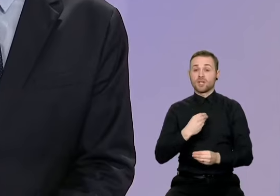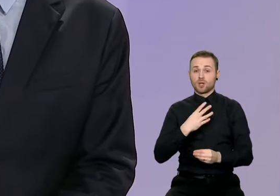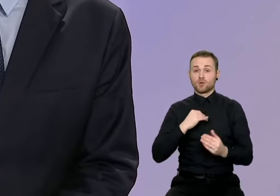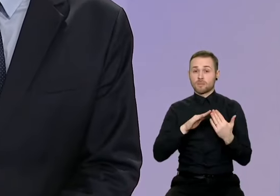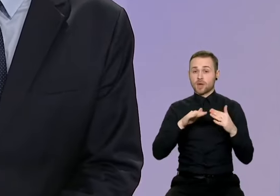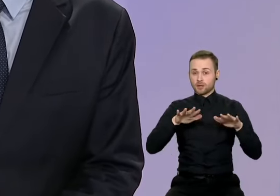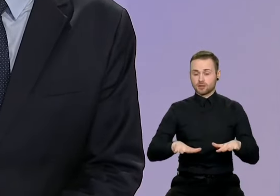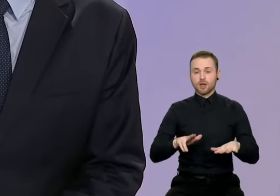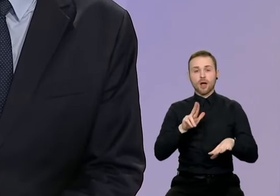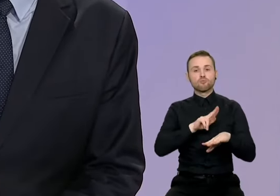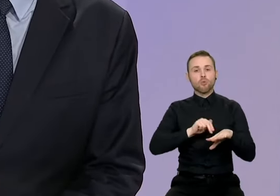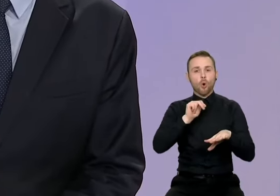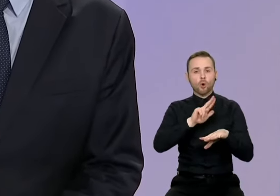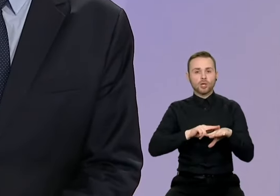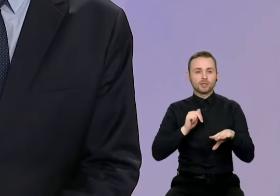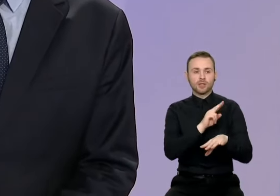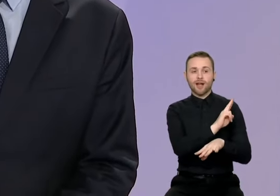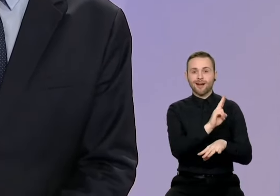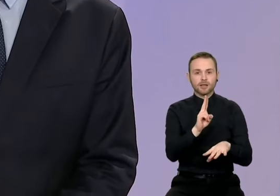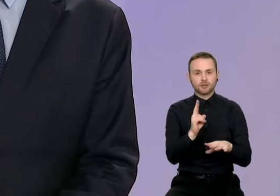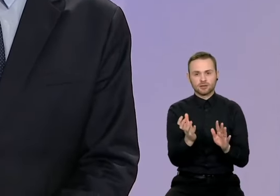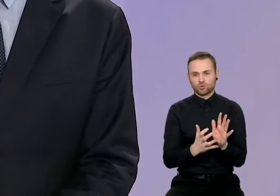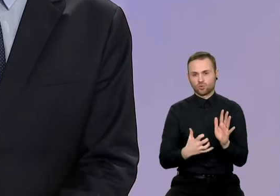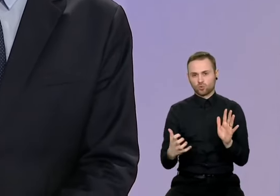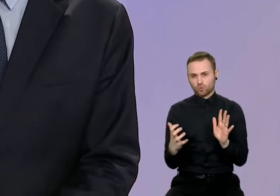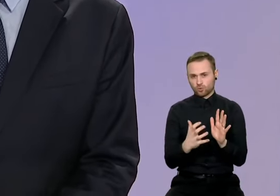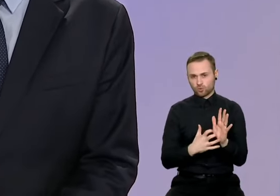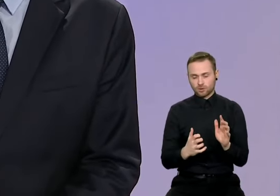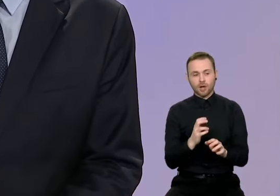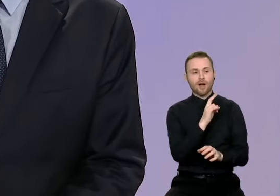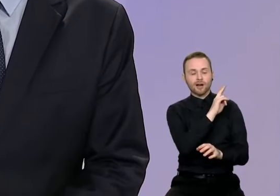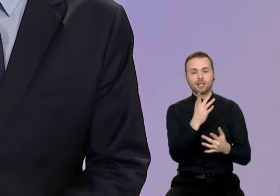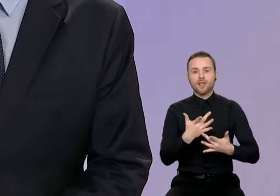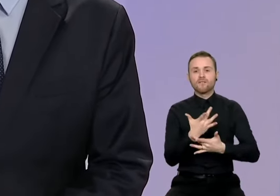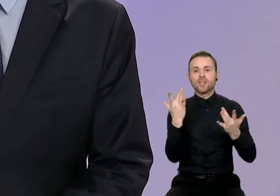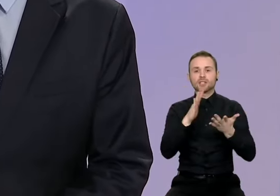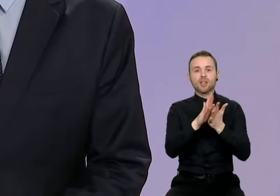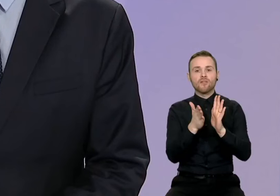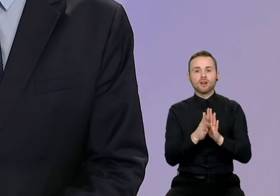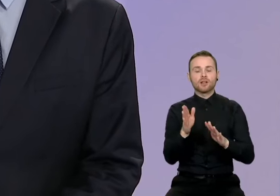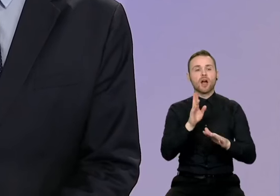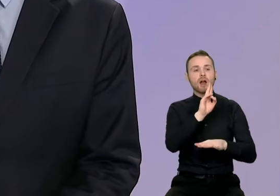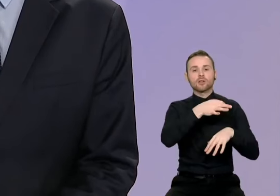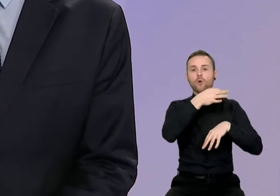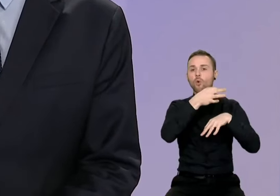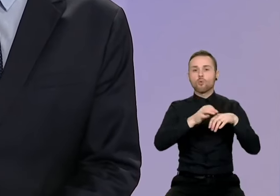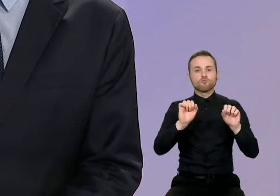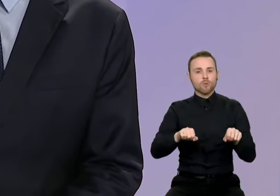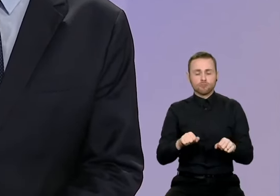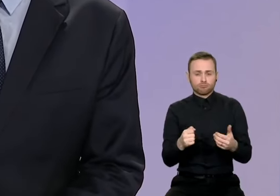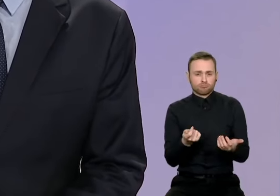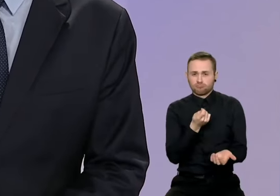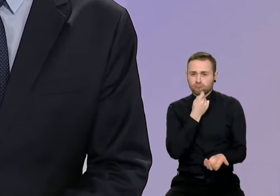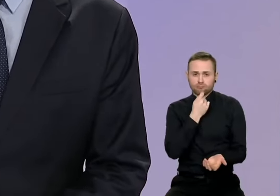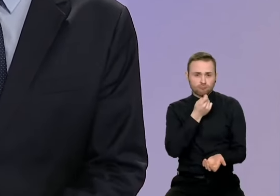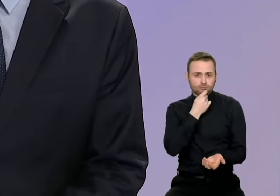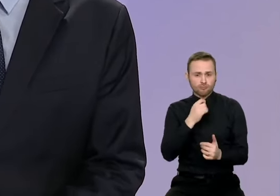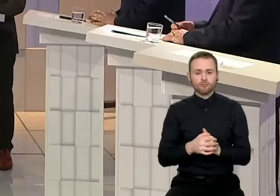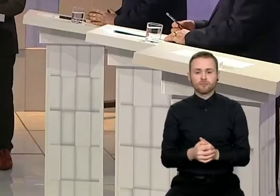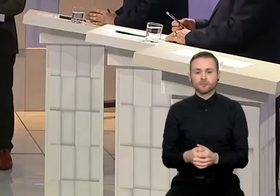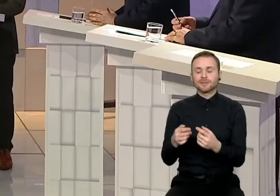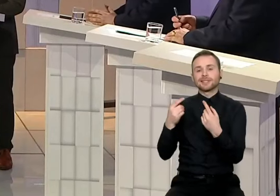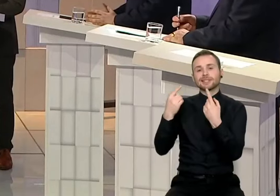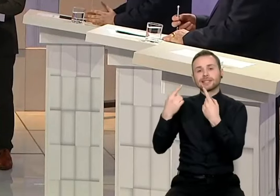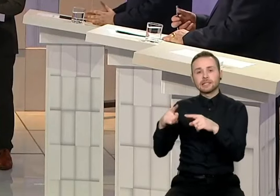policininkų, policijos pareigūnų, kurie galėtų rūpintis viešąją tvarką ir saugumo užtikrinimu. Kitų tarnybų